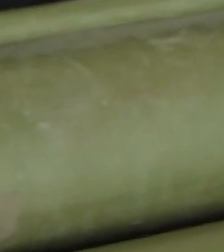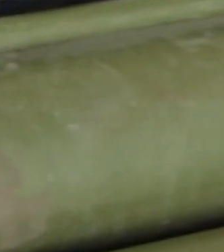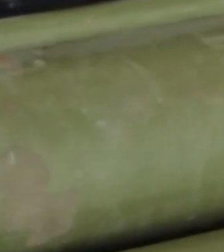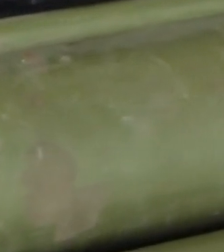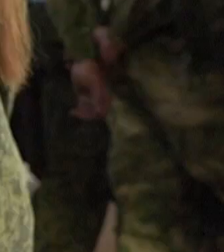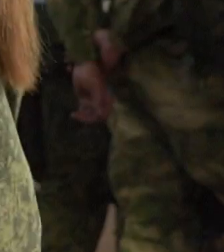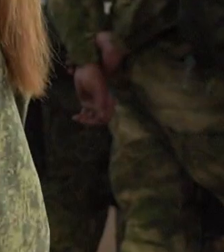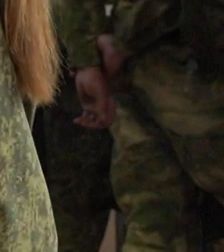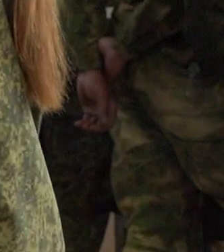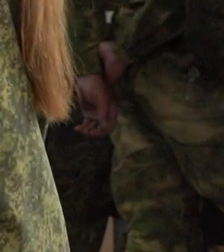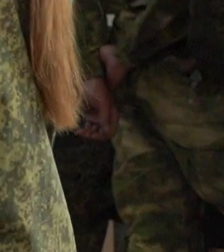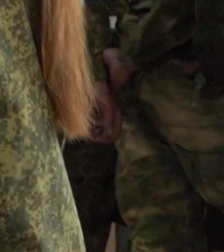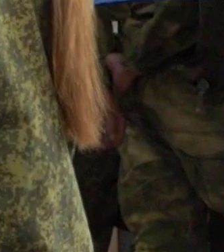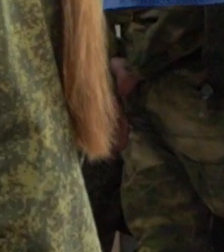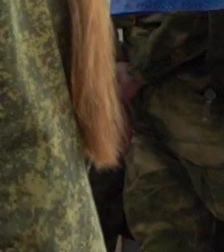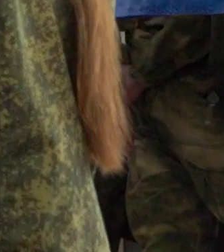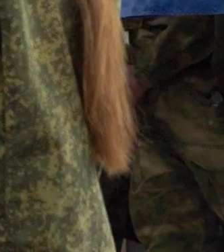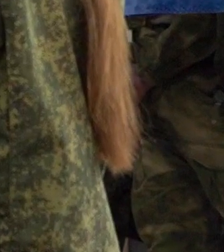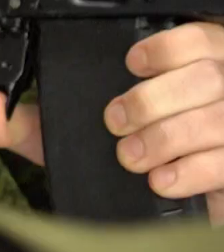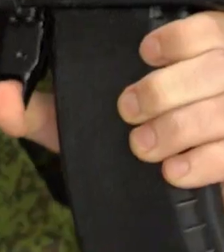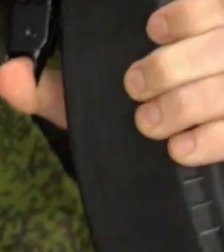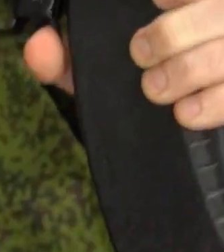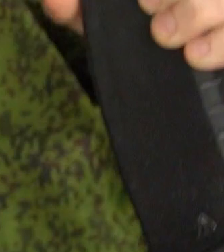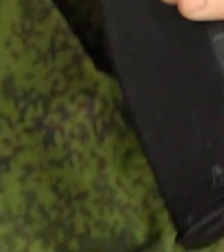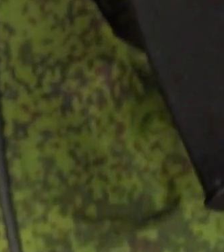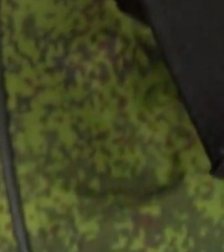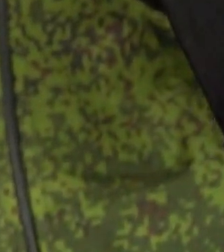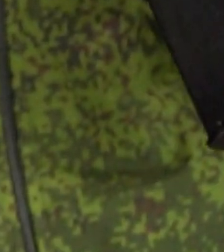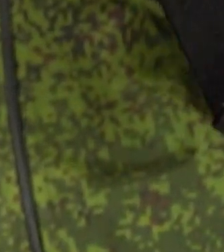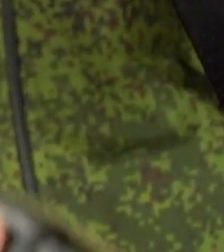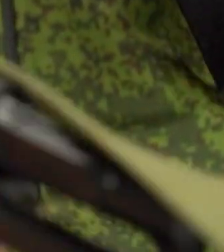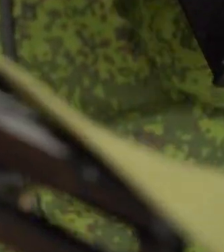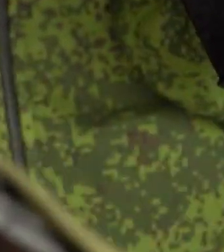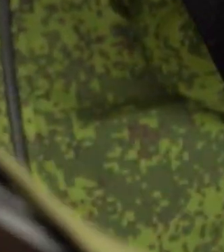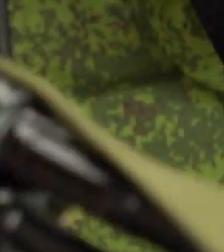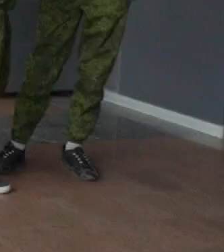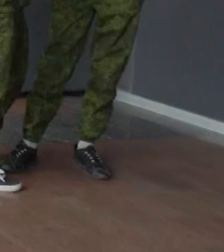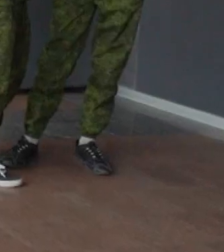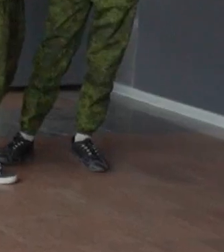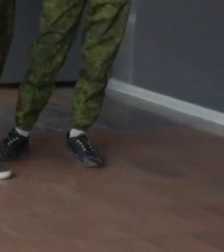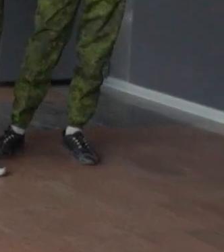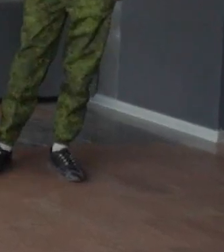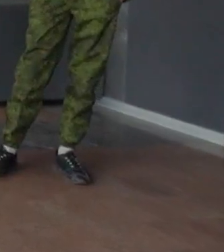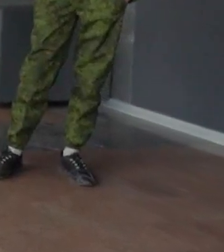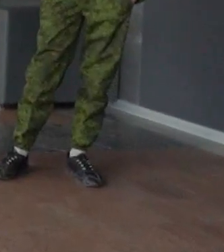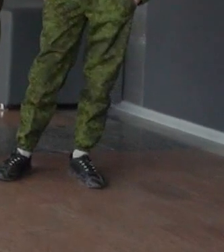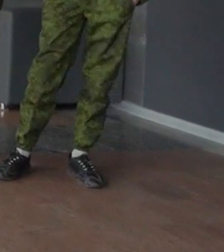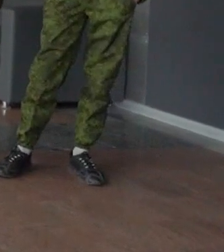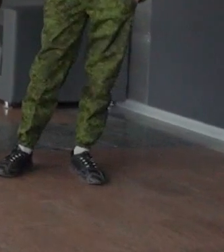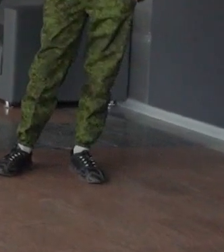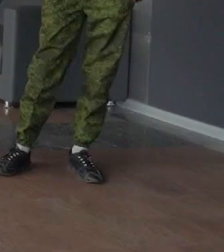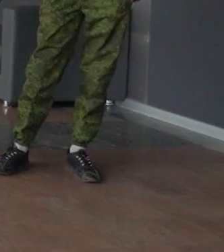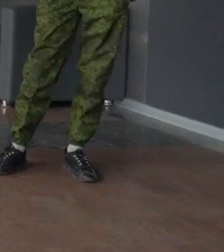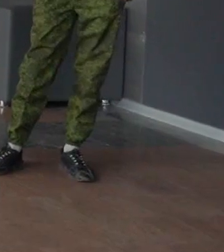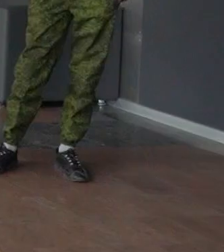работы гранатометов, разборкой и уходом за разным вооружением от пистолета до снайперской винтовки, удалось даже запустить